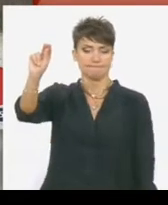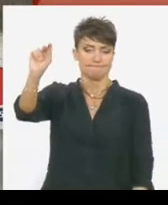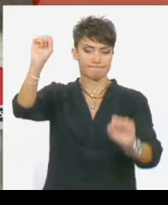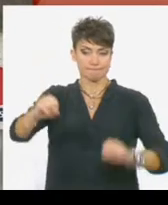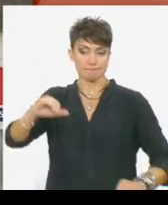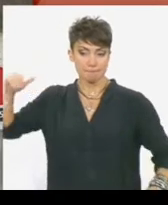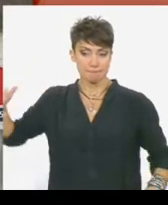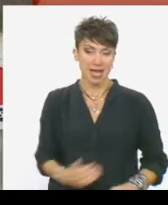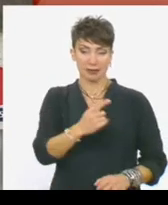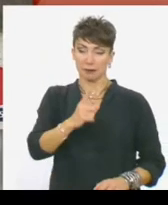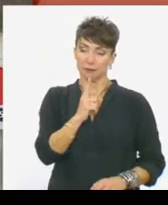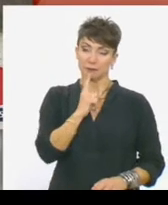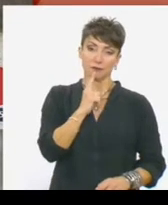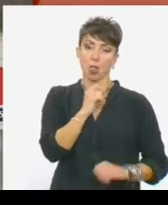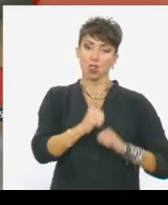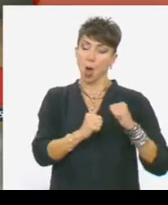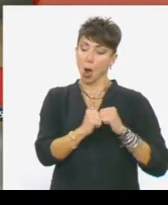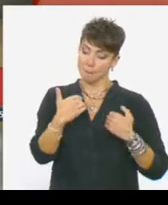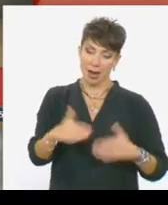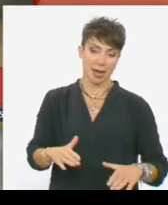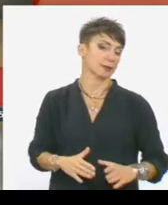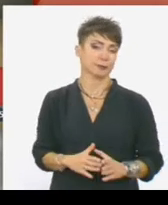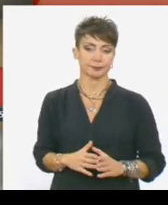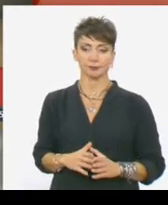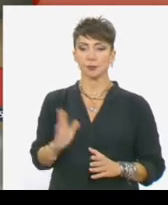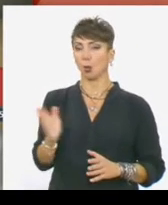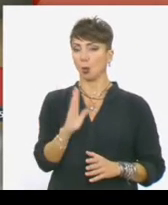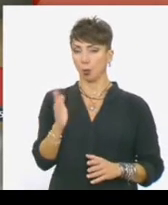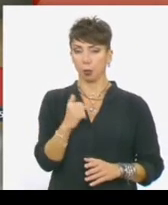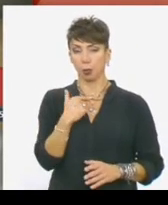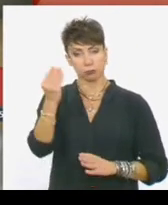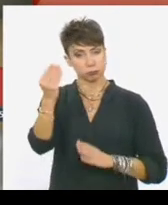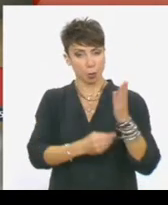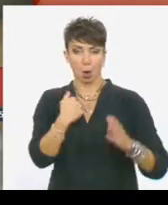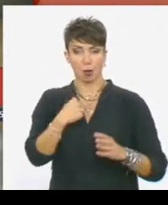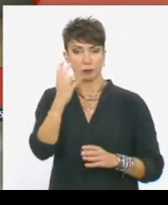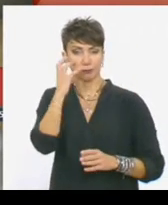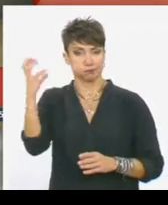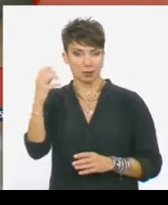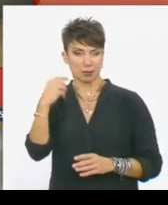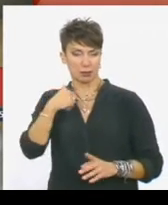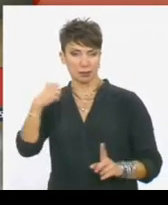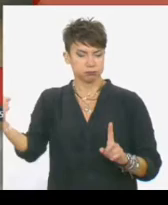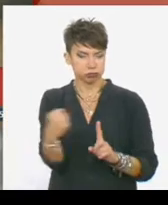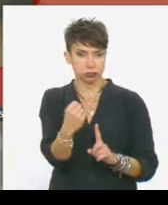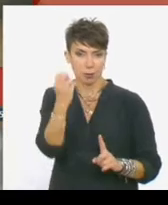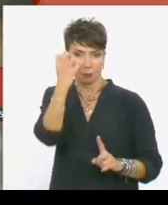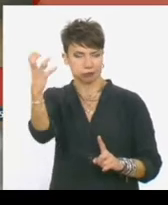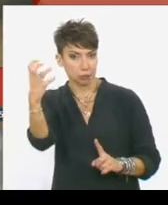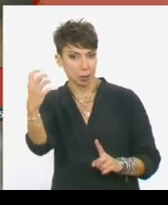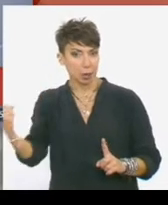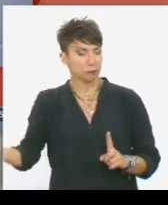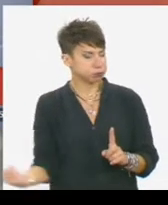έζησε στη δομή που φιλοξενήθηκε. Εκτυπημένα με φουσκωμένα μάγκουλο, μαυρισμένα